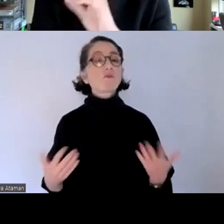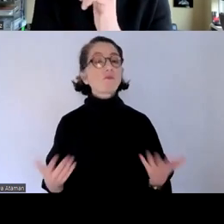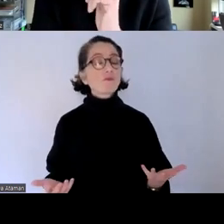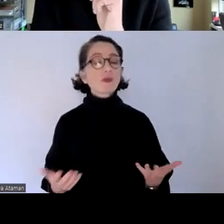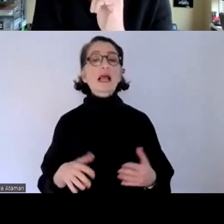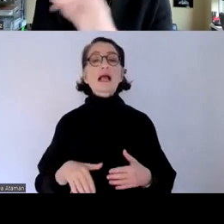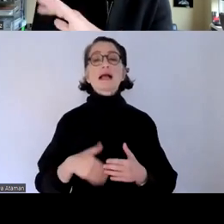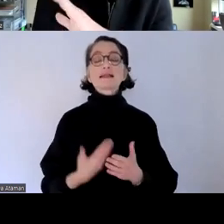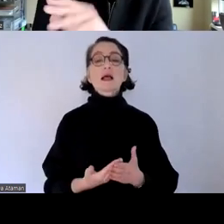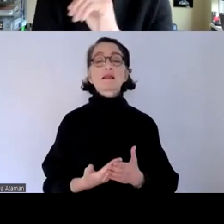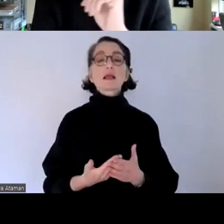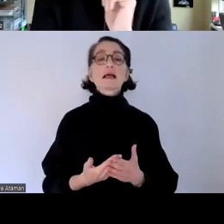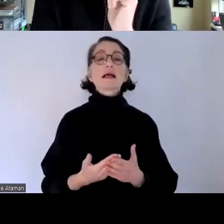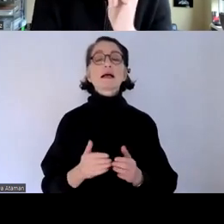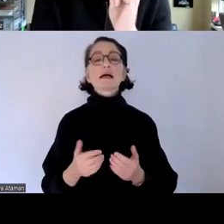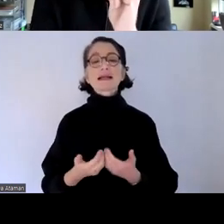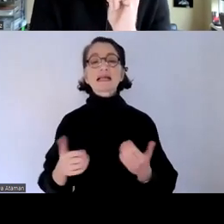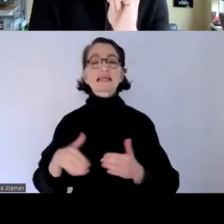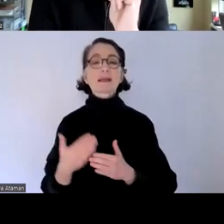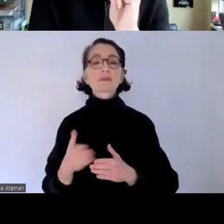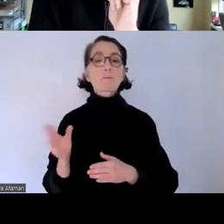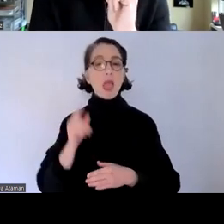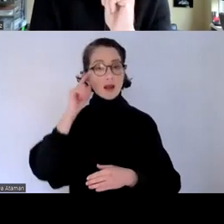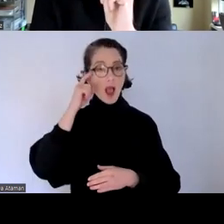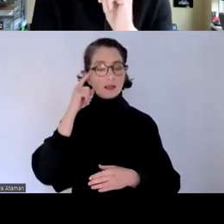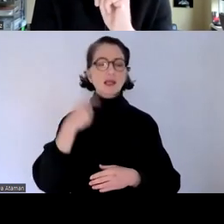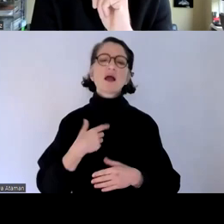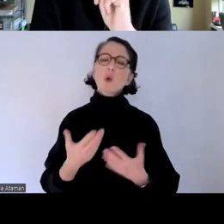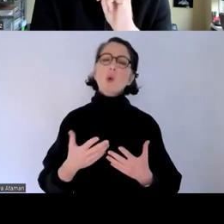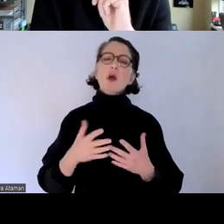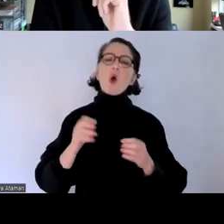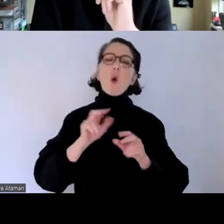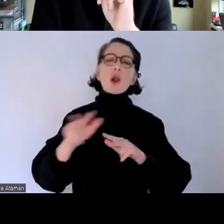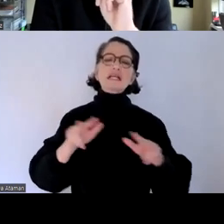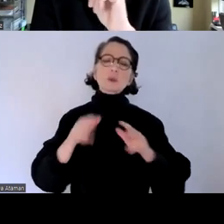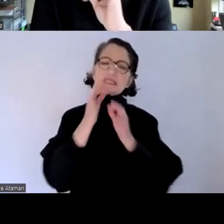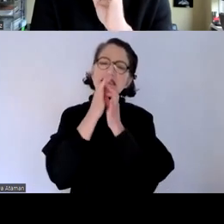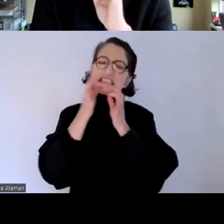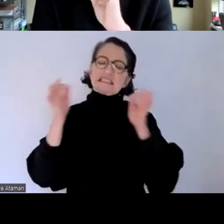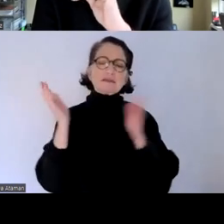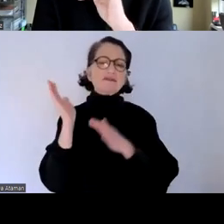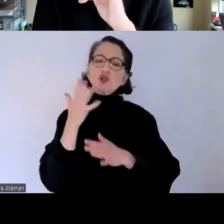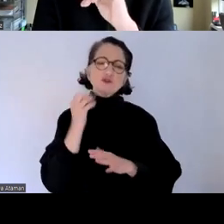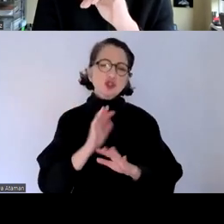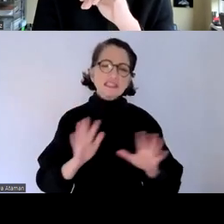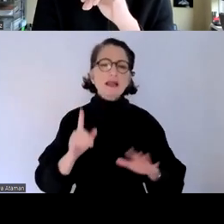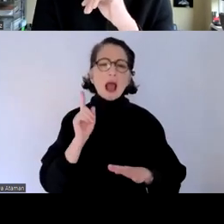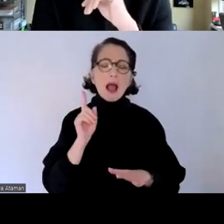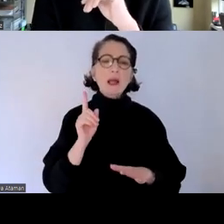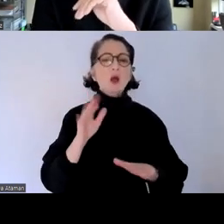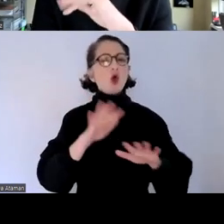beirat das muss ich jetzt nicht bis quasi in alle in alle gänze und alle tiefe ausführen aber von verschiedenen